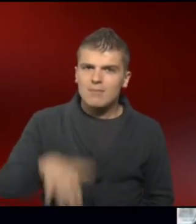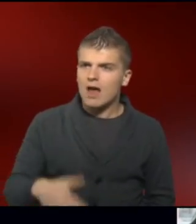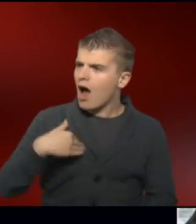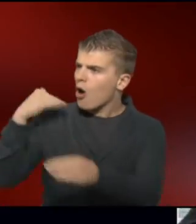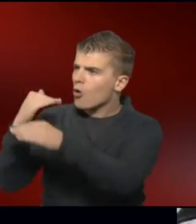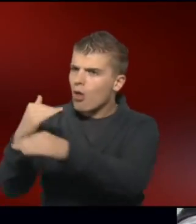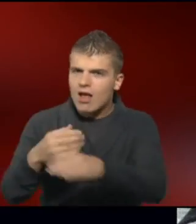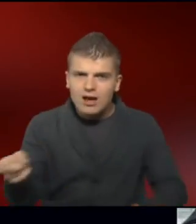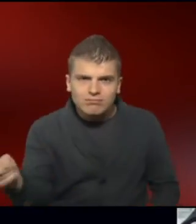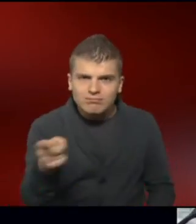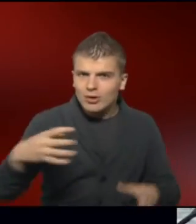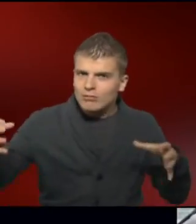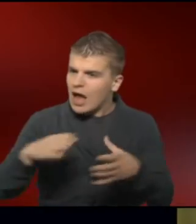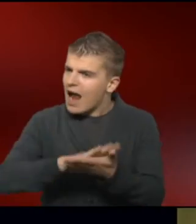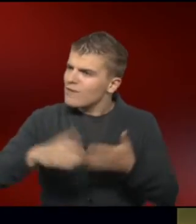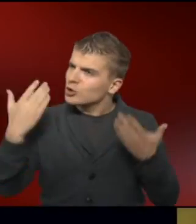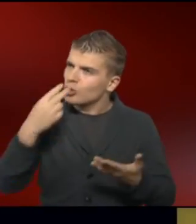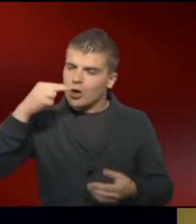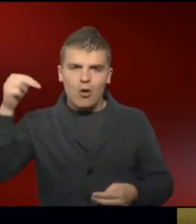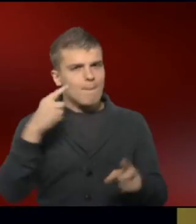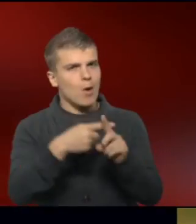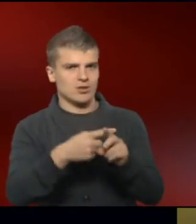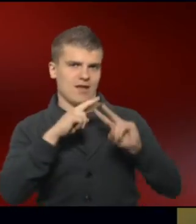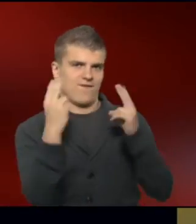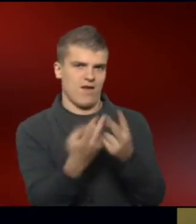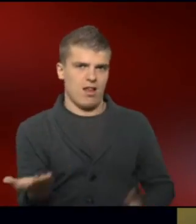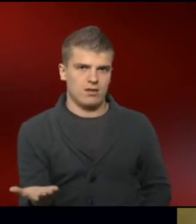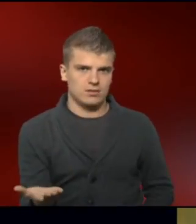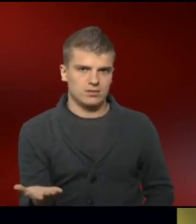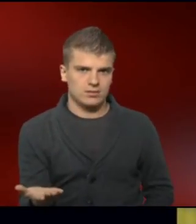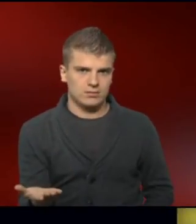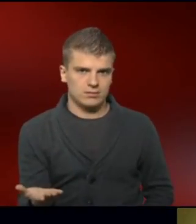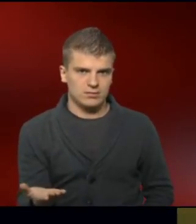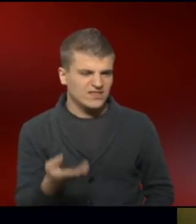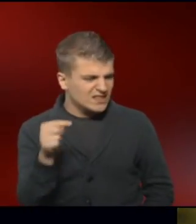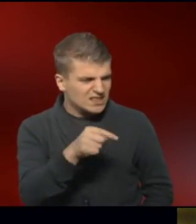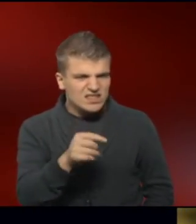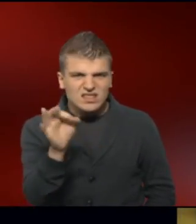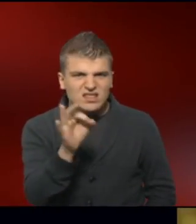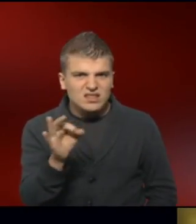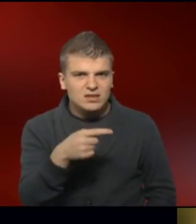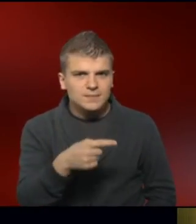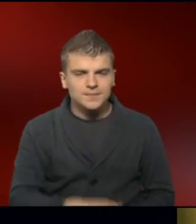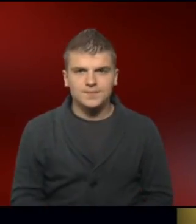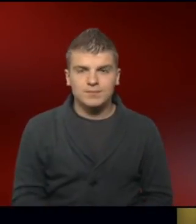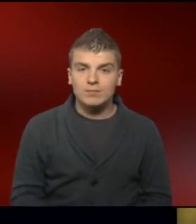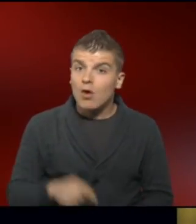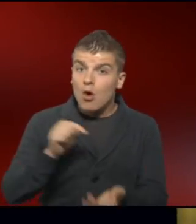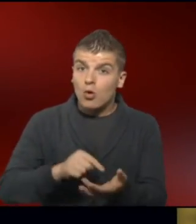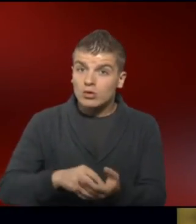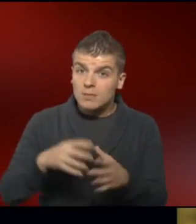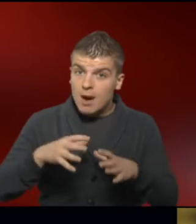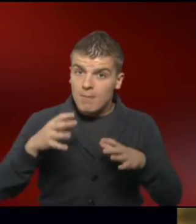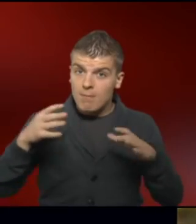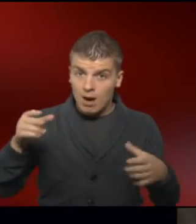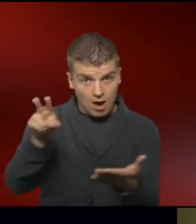umgeben, die erst mal so auf die Welt gucken. Was ist diese Steuerung? Und weil sich auch immer mehr Leser